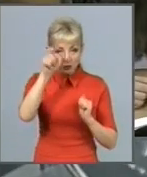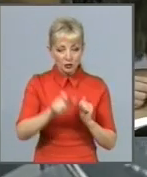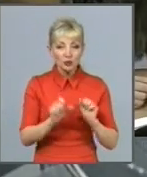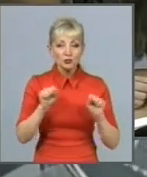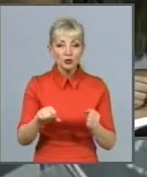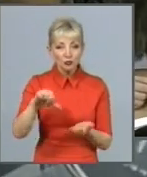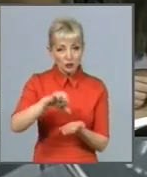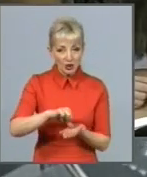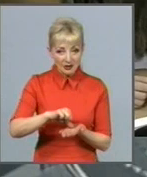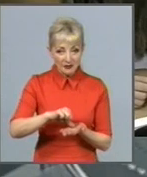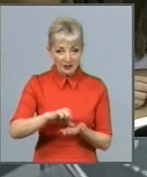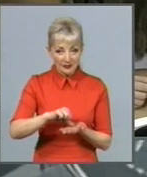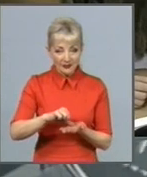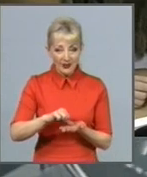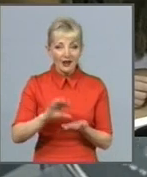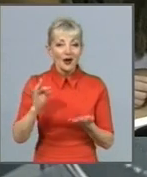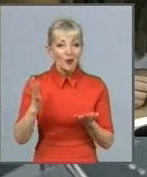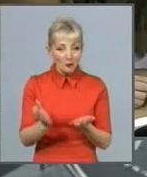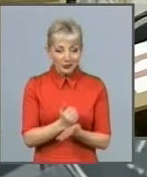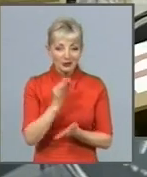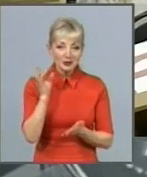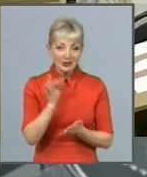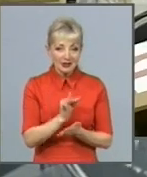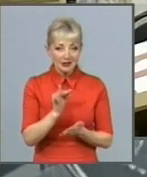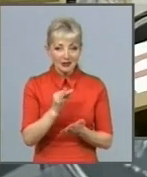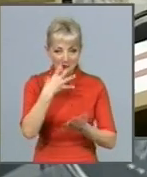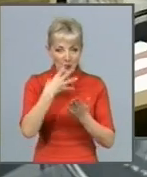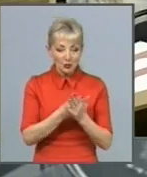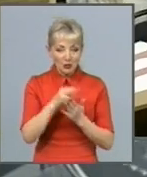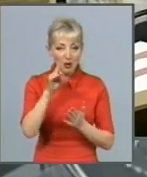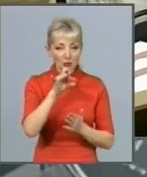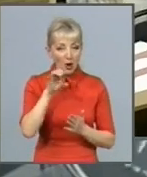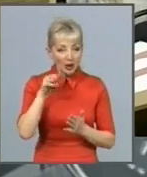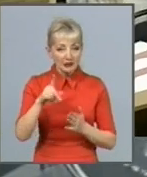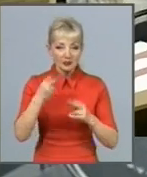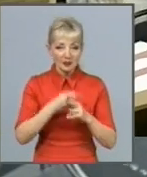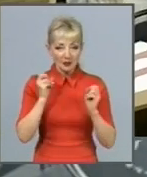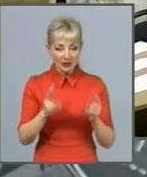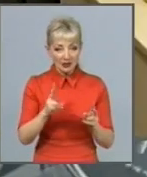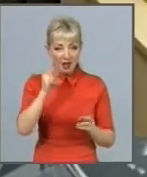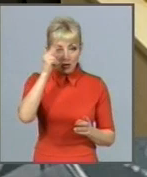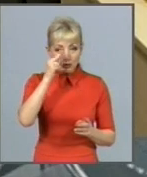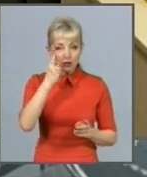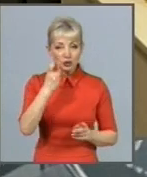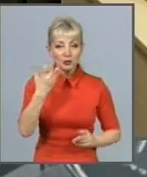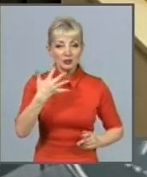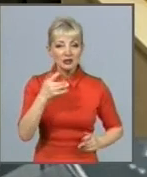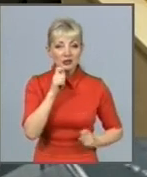Вдалися школярі і до розробки власних проєктів з безпеки. Зокрема, учні 150-ї школи пропонують на ігрових і